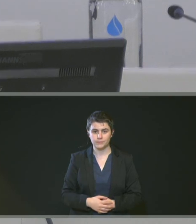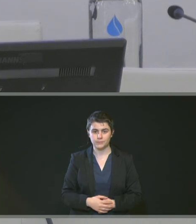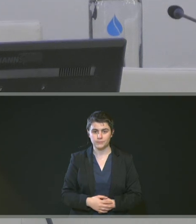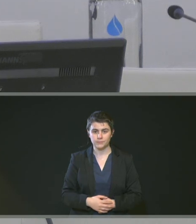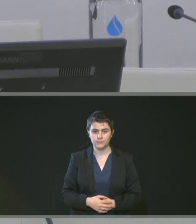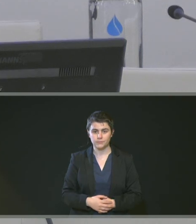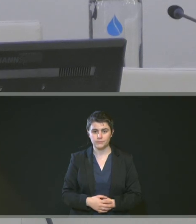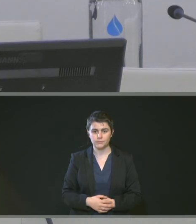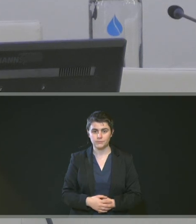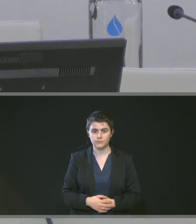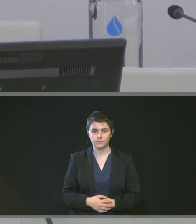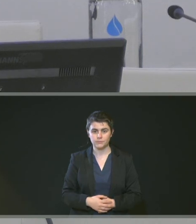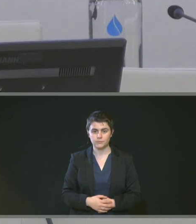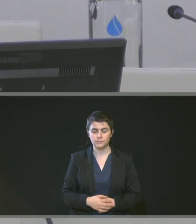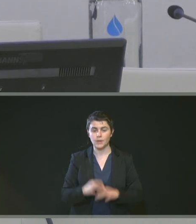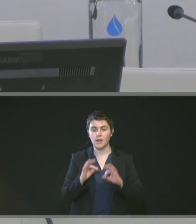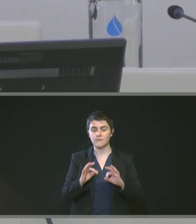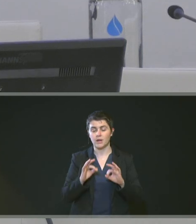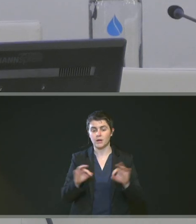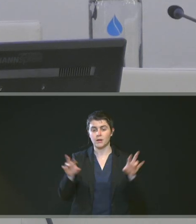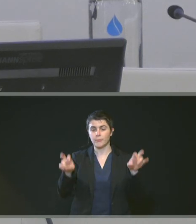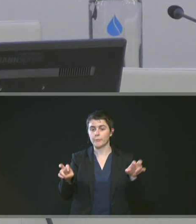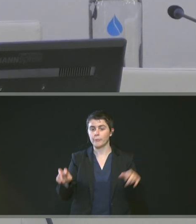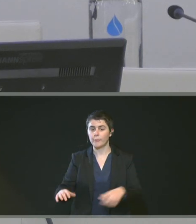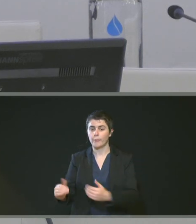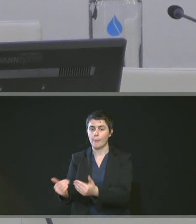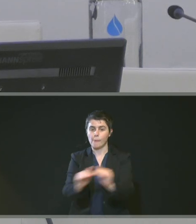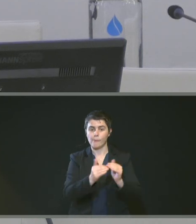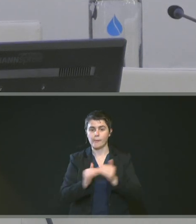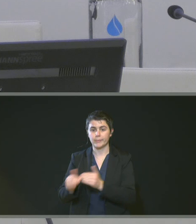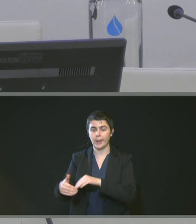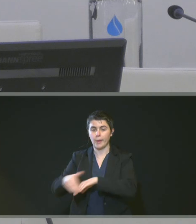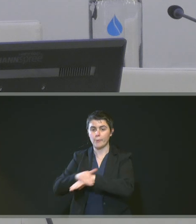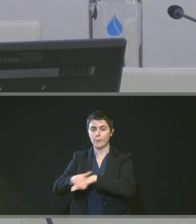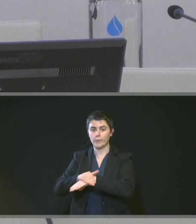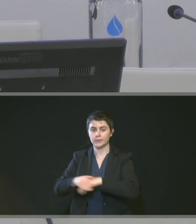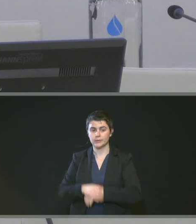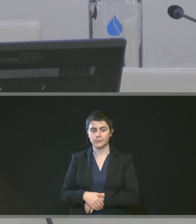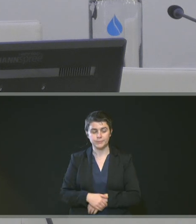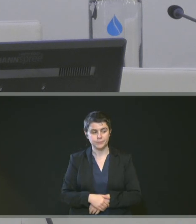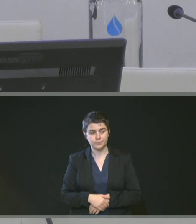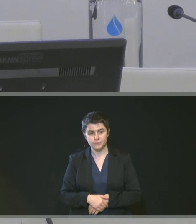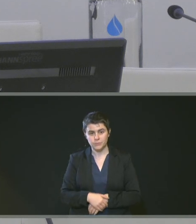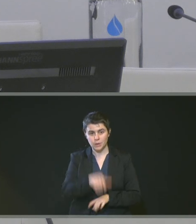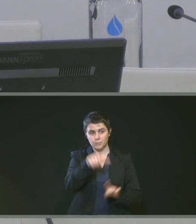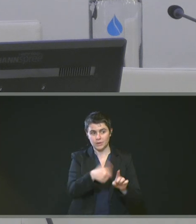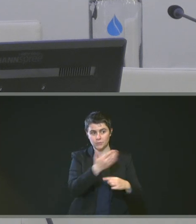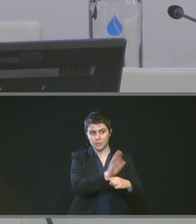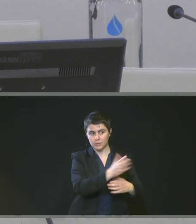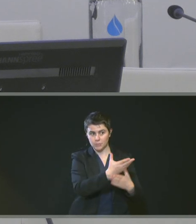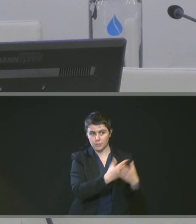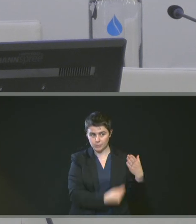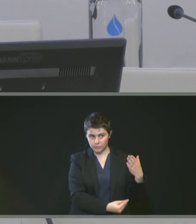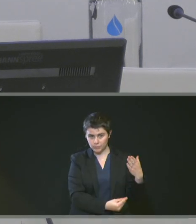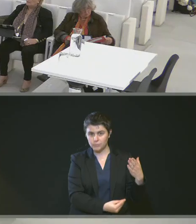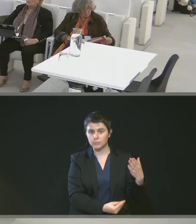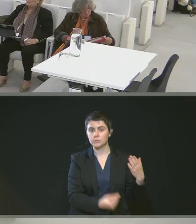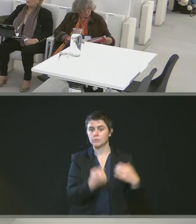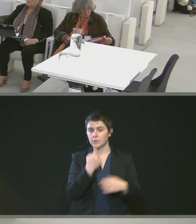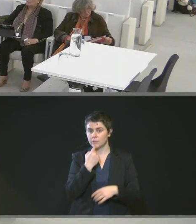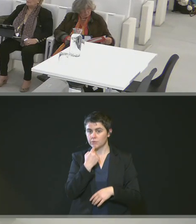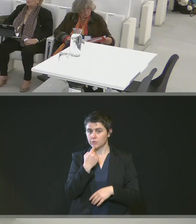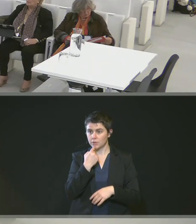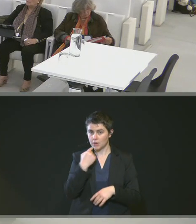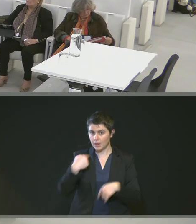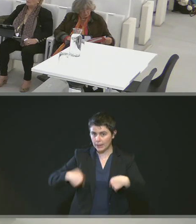sur la politique de l'habitat. Idem, donc Joachim Moïse qui est excusé. Là, s'agit de la délégation des aides à la pierre par l'État avec